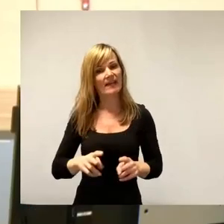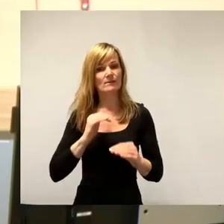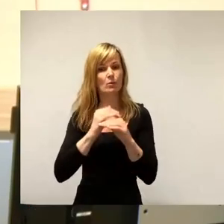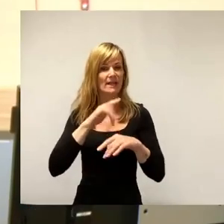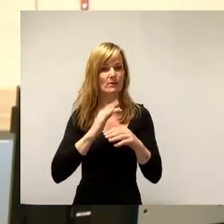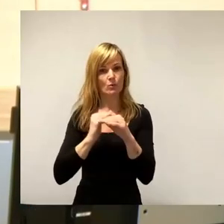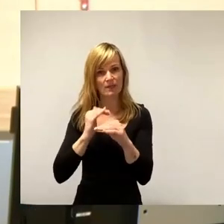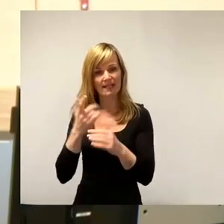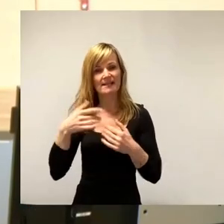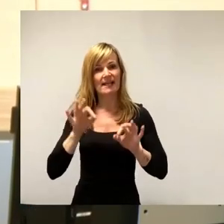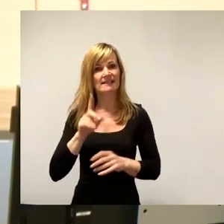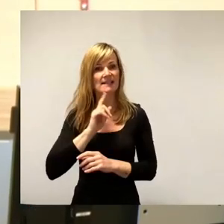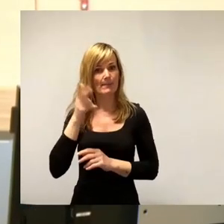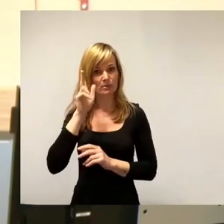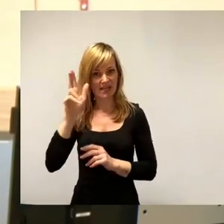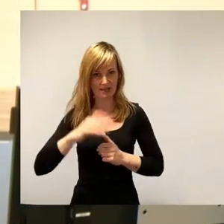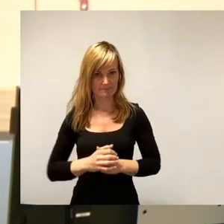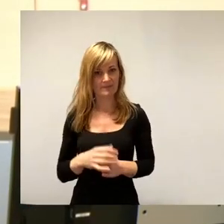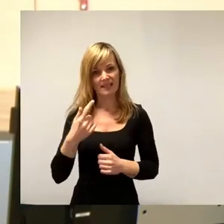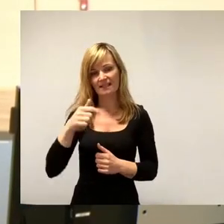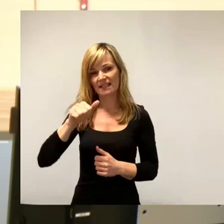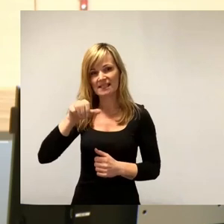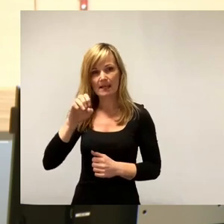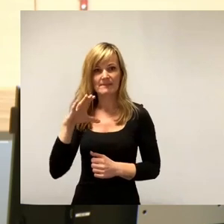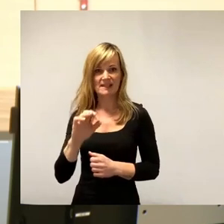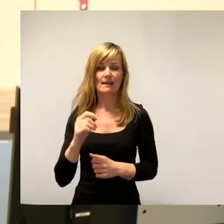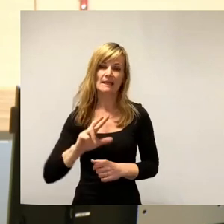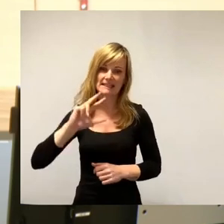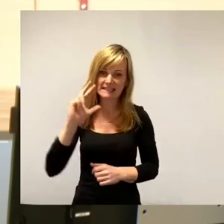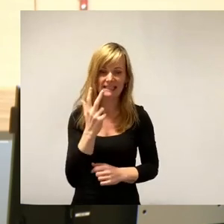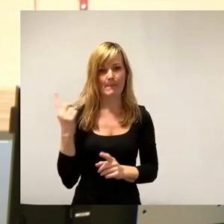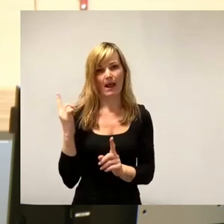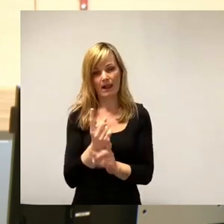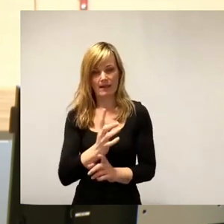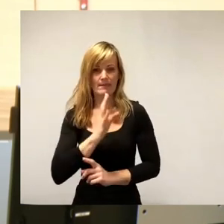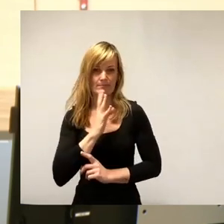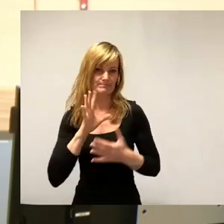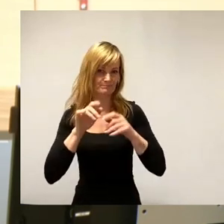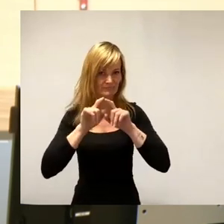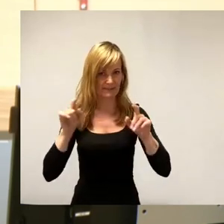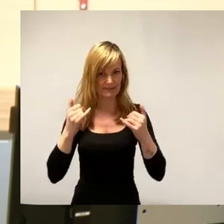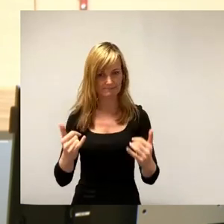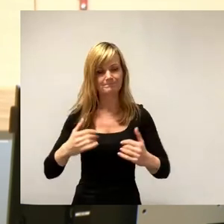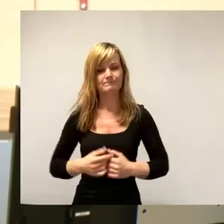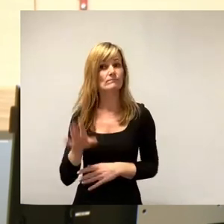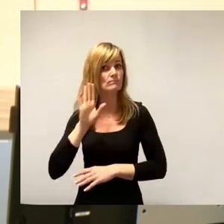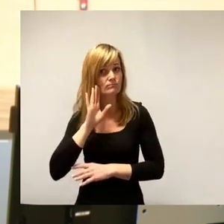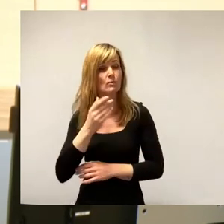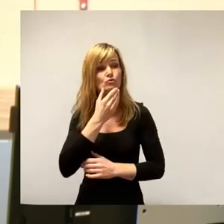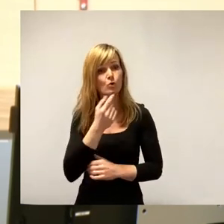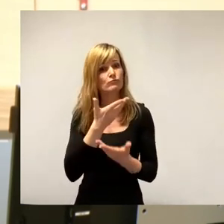und Herren. Die ist im Sie zum Dritten. Es war schön zu hören, wie alle Fraktionen sich zu diesem